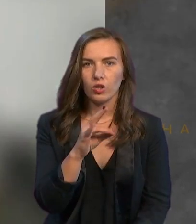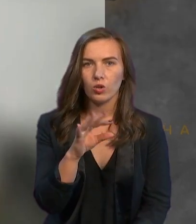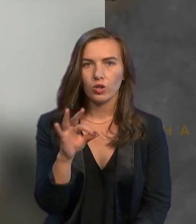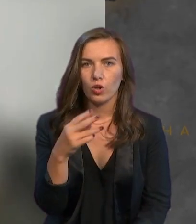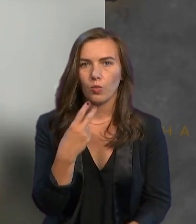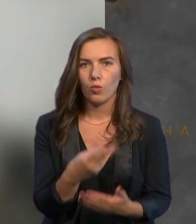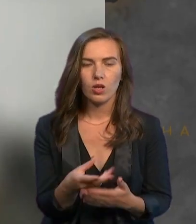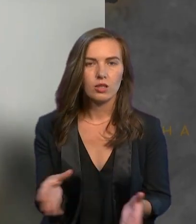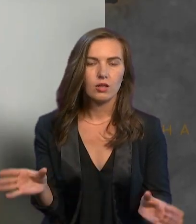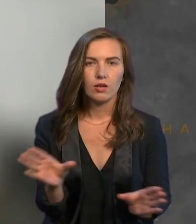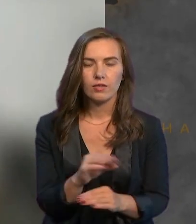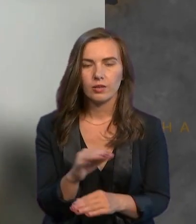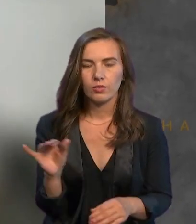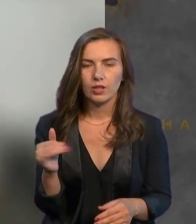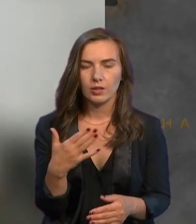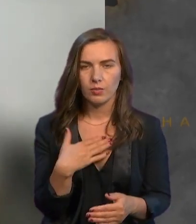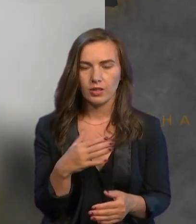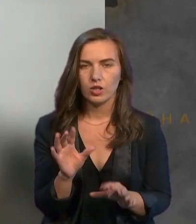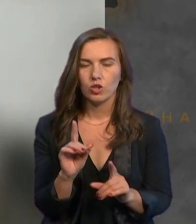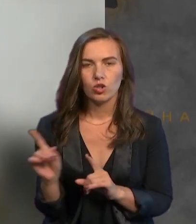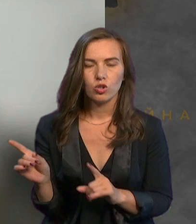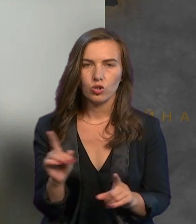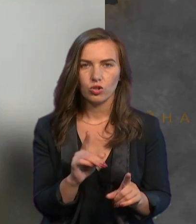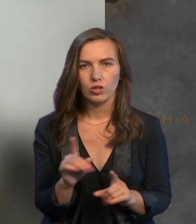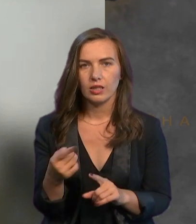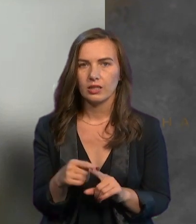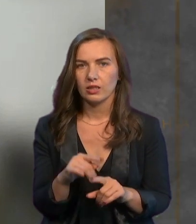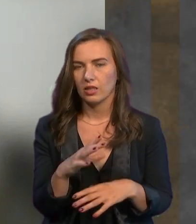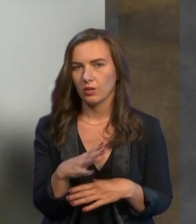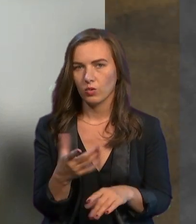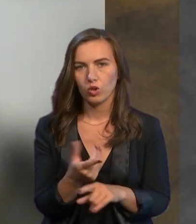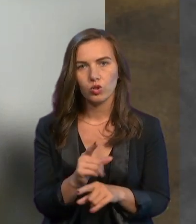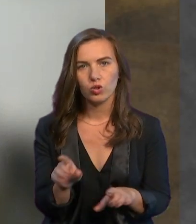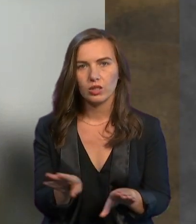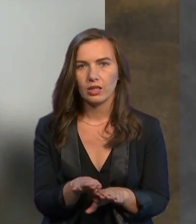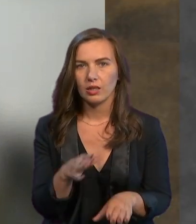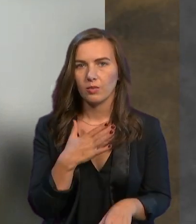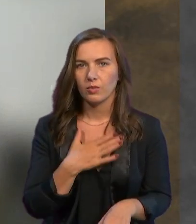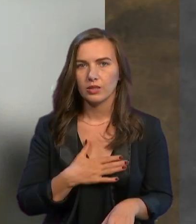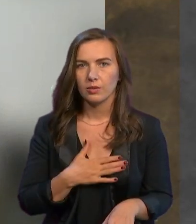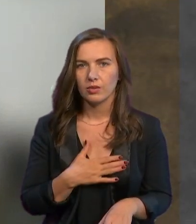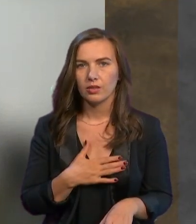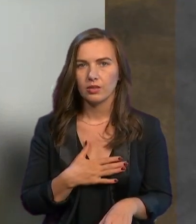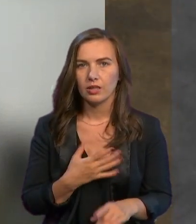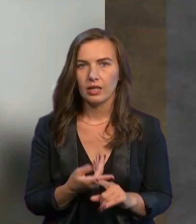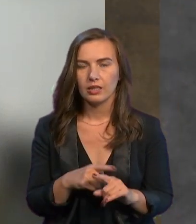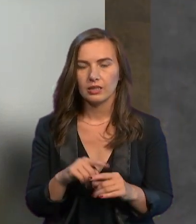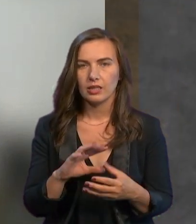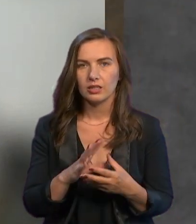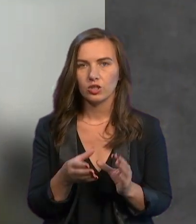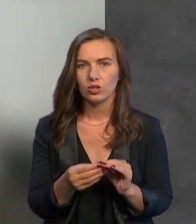всім, і мені, звісно, що це не було дуже так приємно, і цей результат